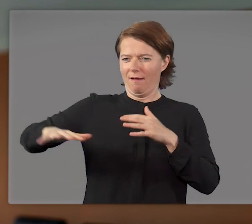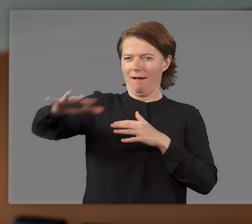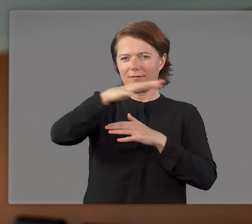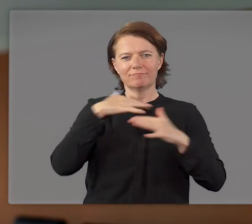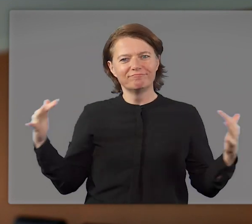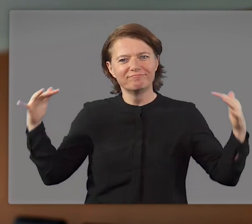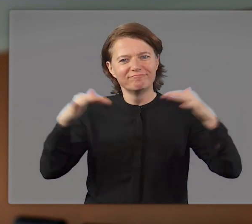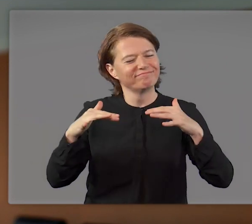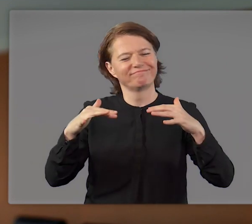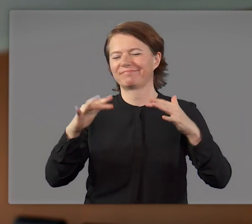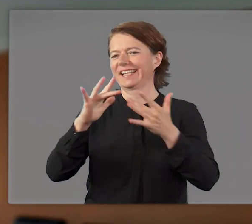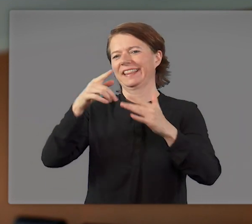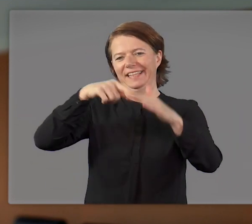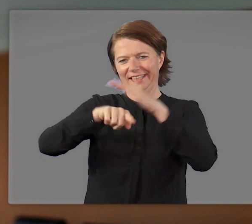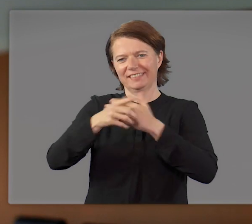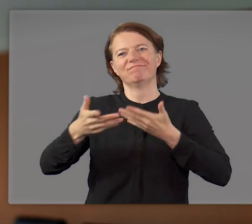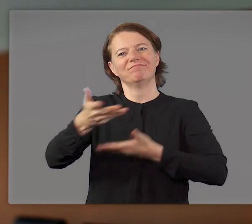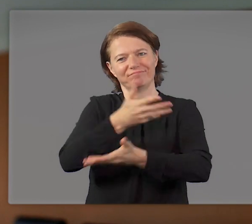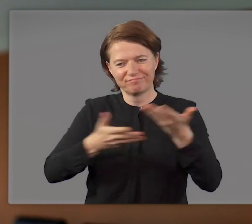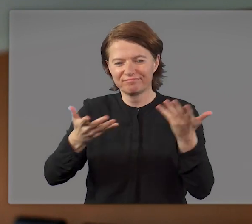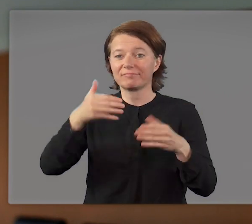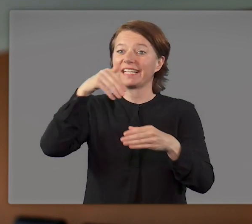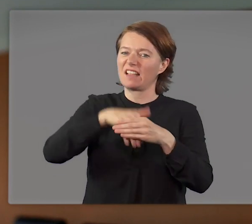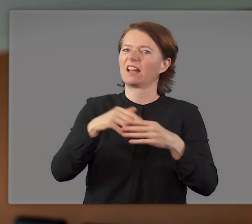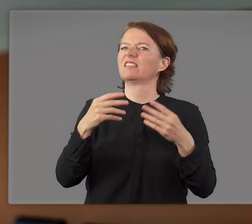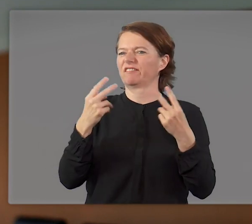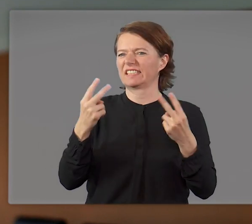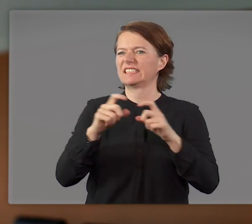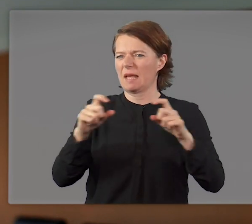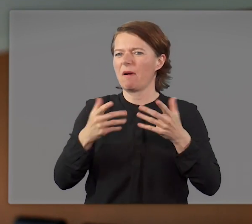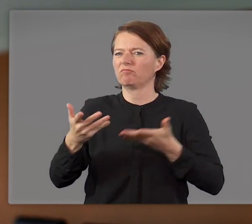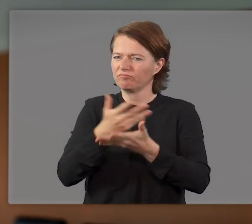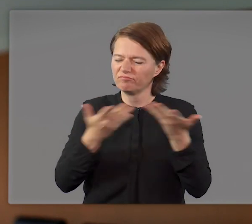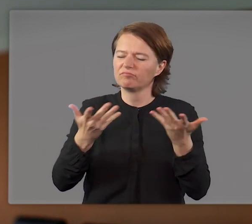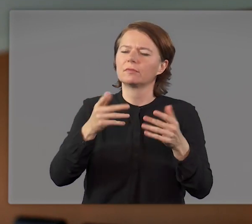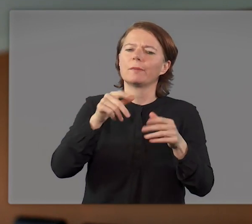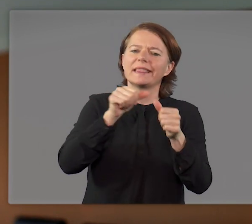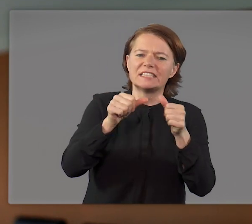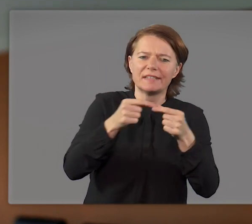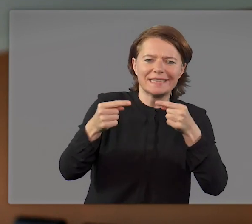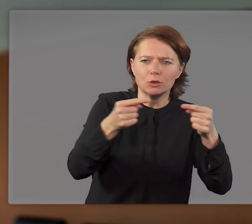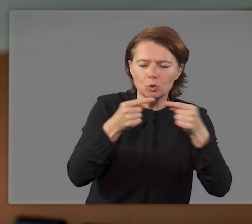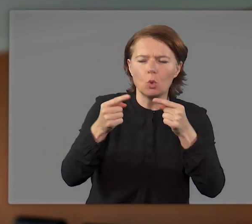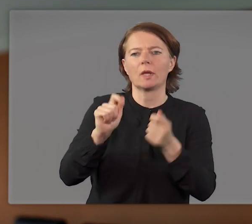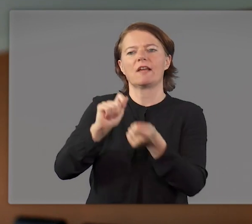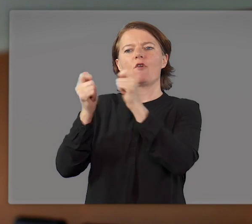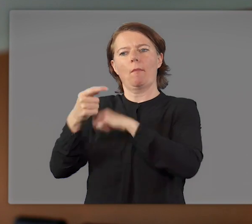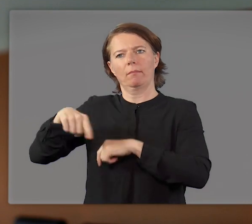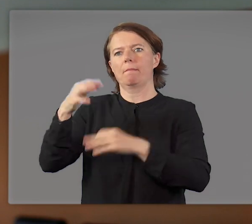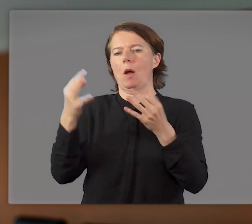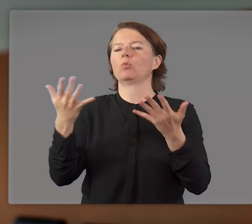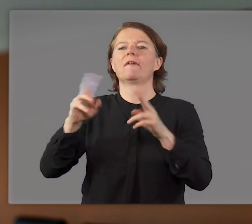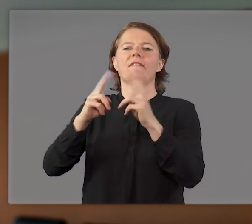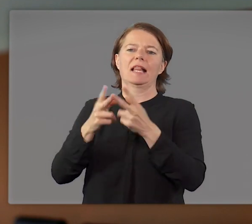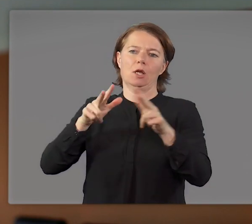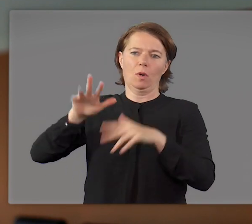Generaldebatte zusammenkommen. Dabei wird viel über Defizite und Reformbedarf der Weltorganisation gesprochen. Und das